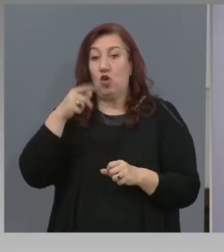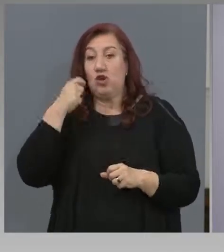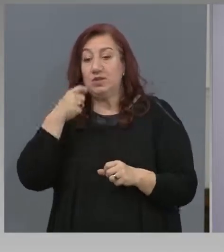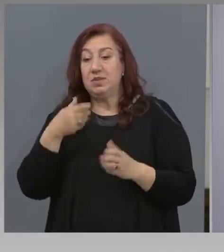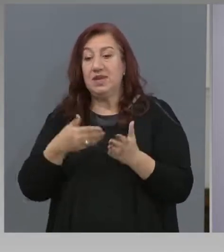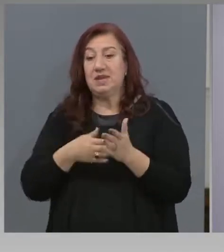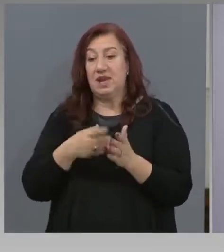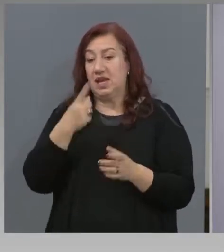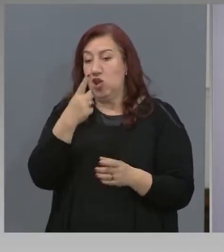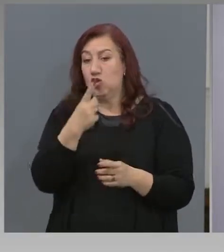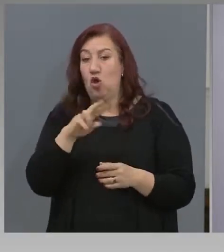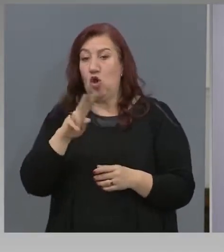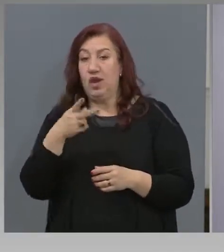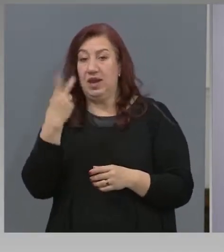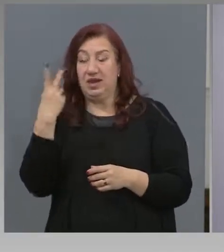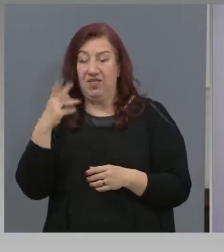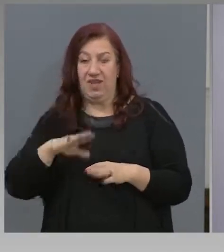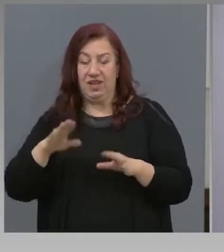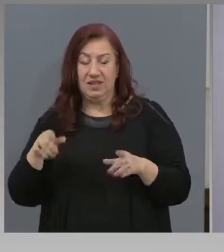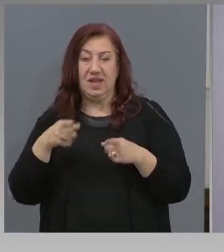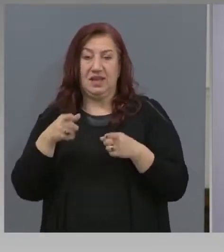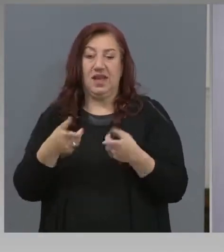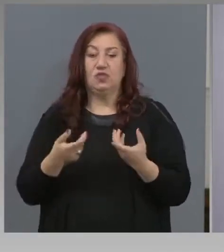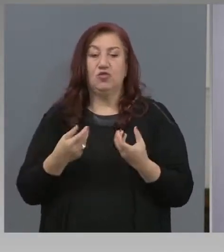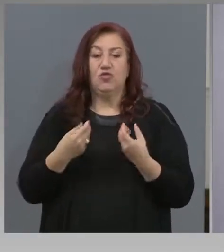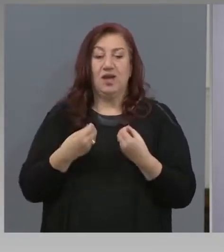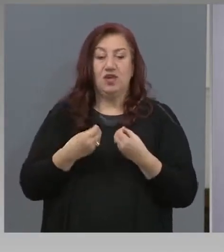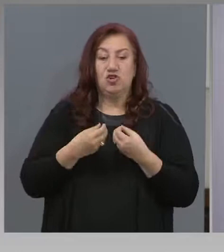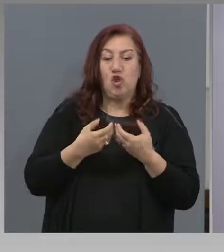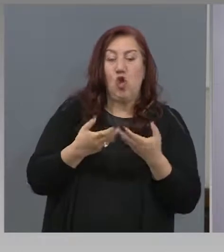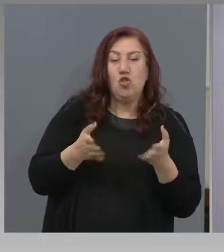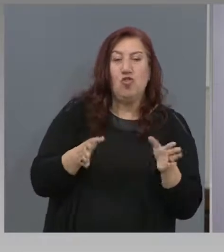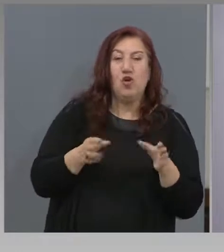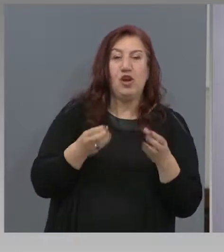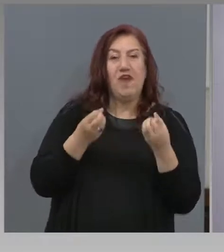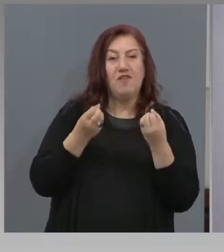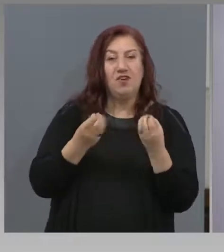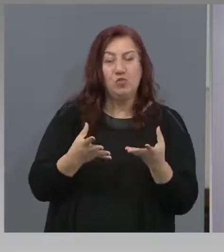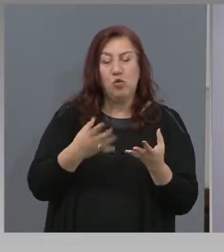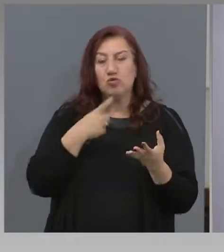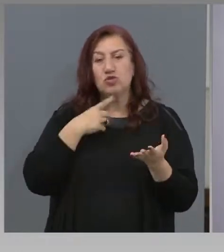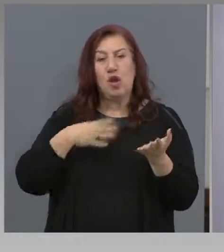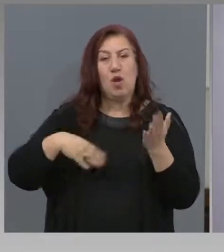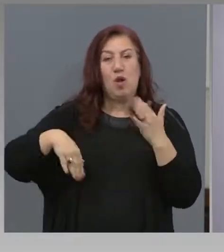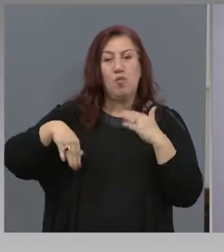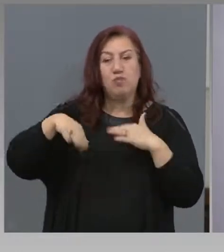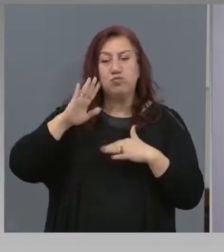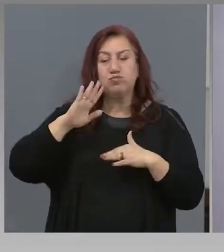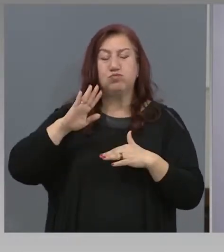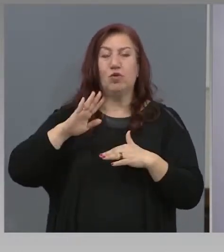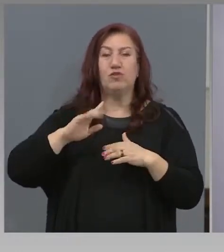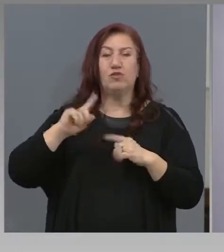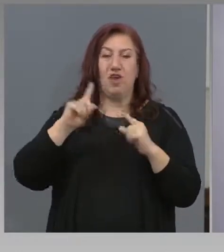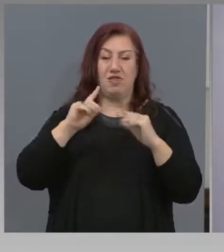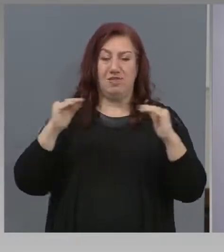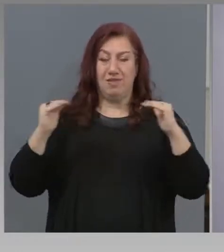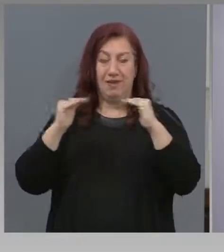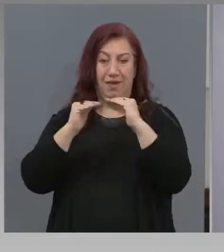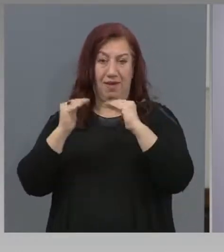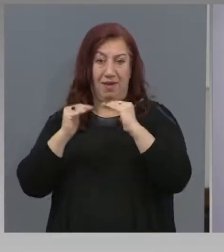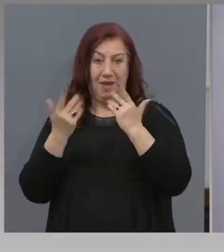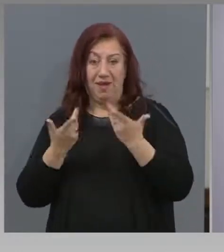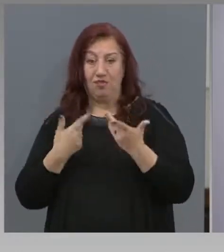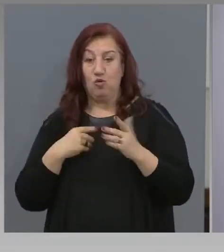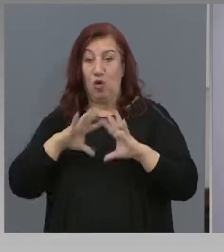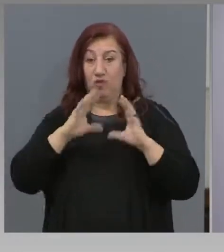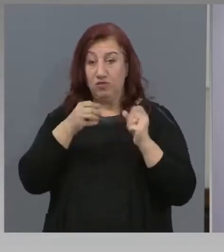тъй като това би отворило възможността за много по-голяма неравнопоставеност, ако се явят всички